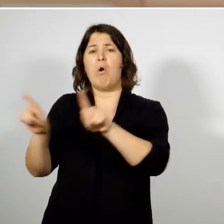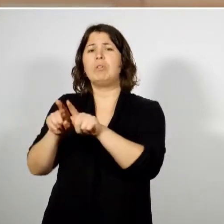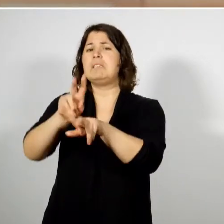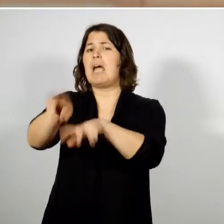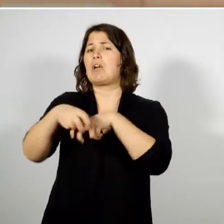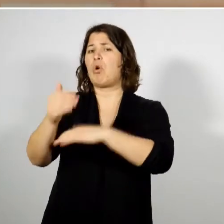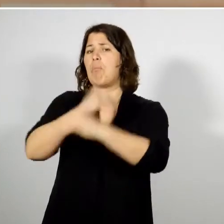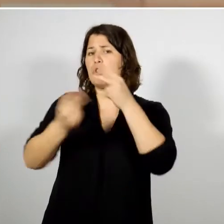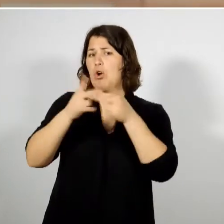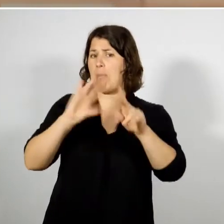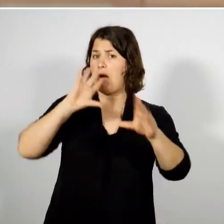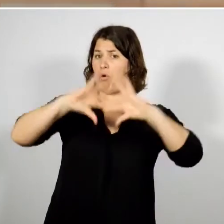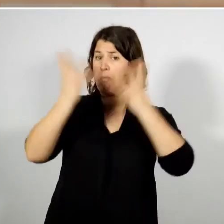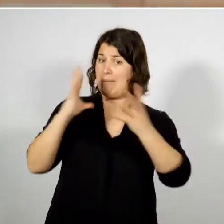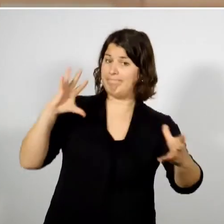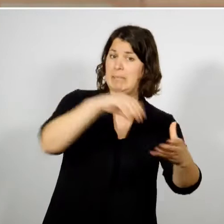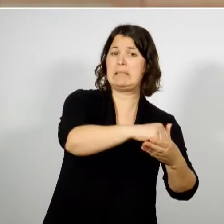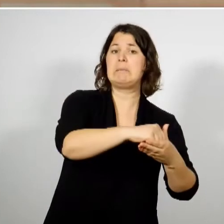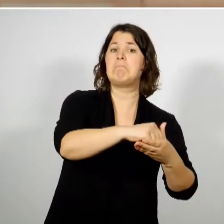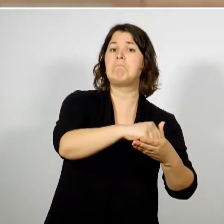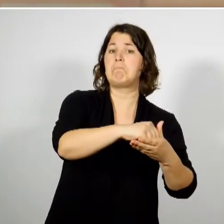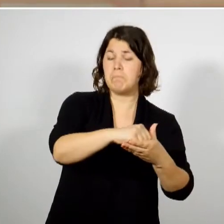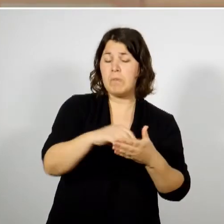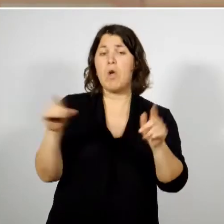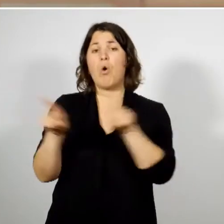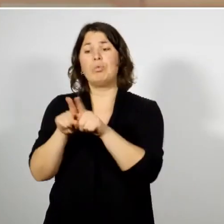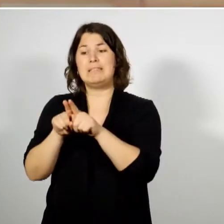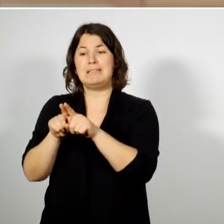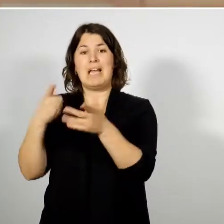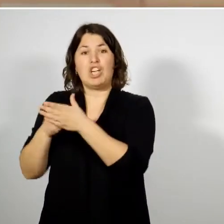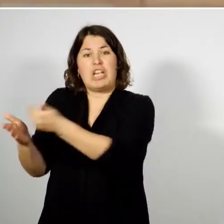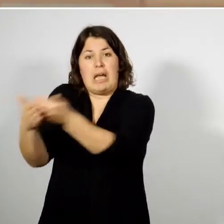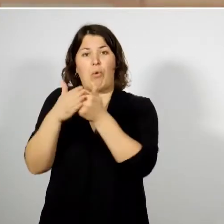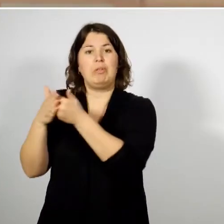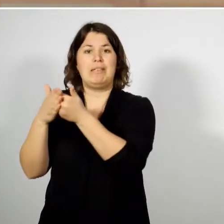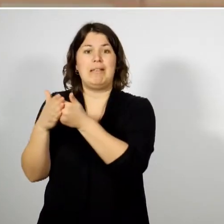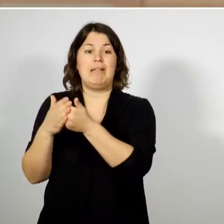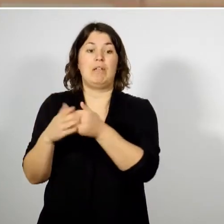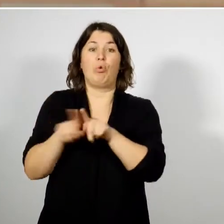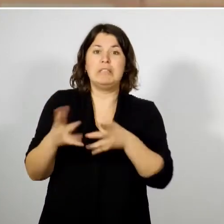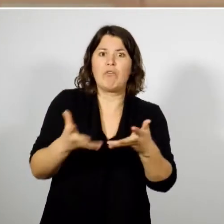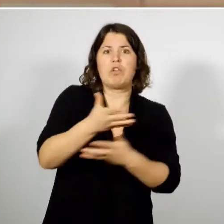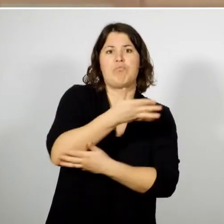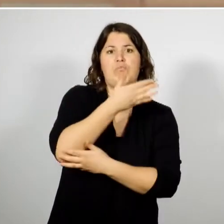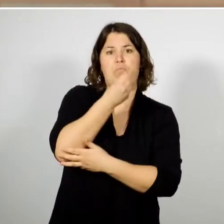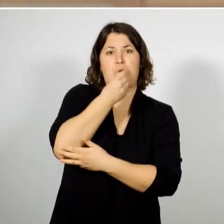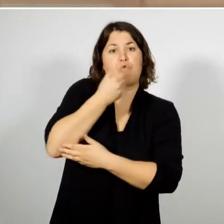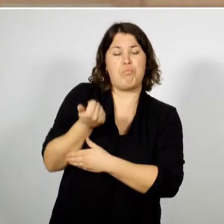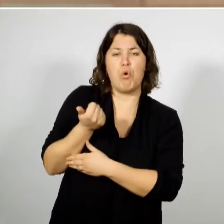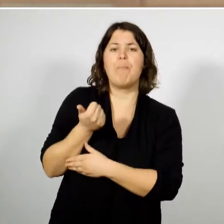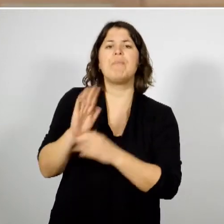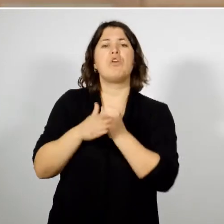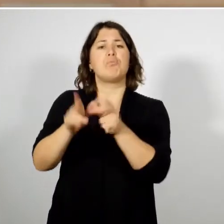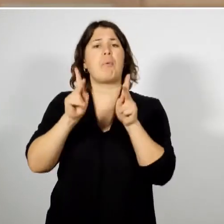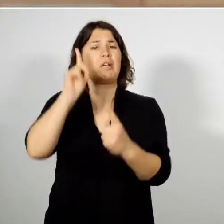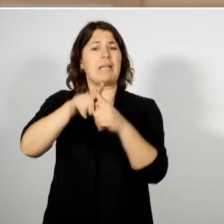projet urbain global, conforter les circuits courts et permettre le mieux manger, proposer un support pédagogique de